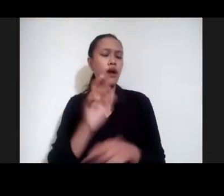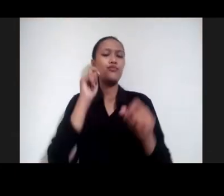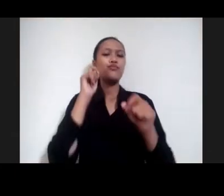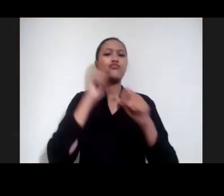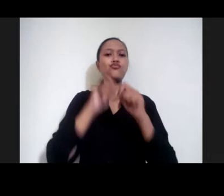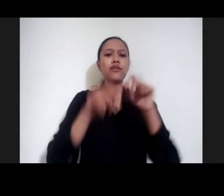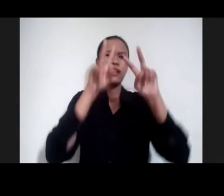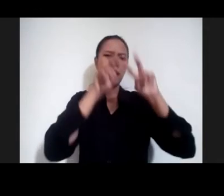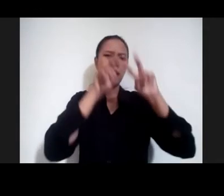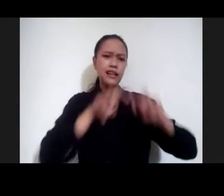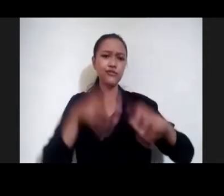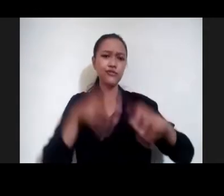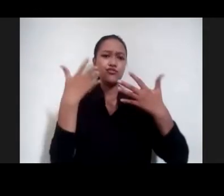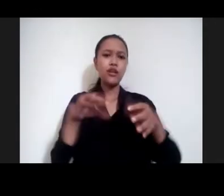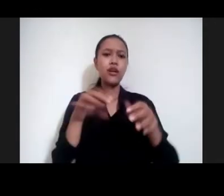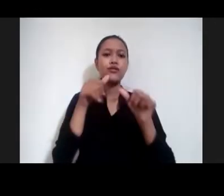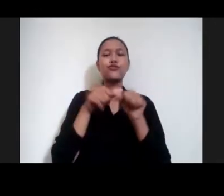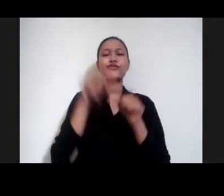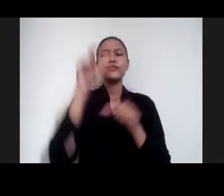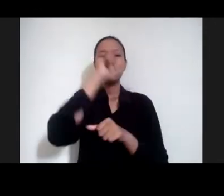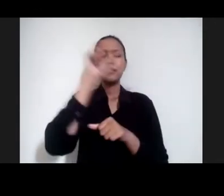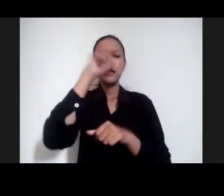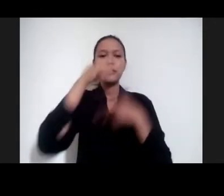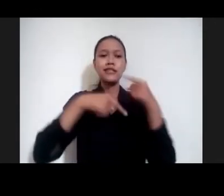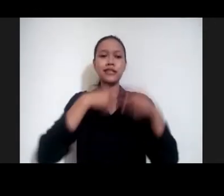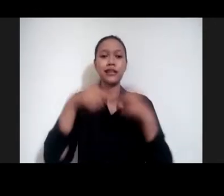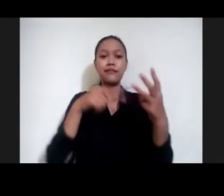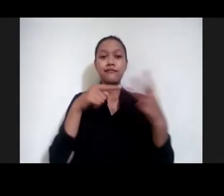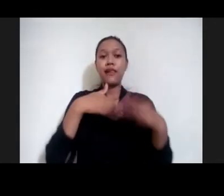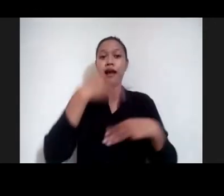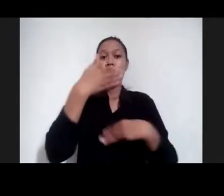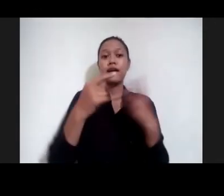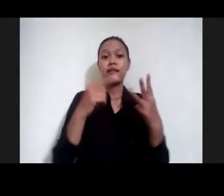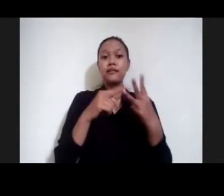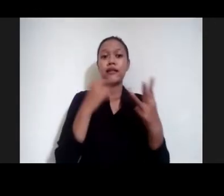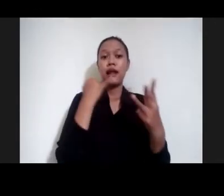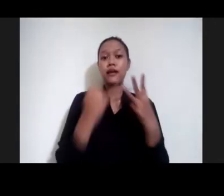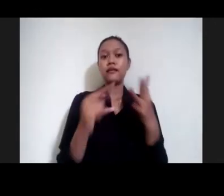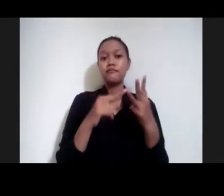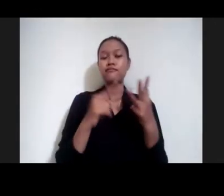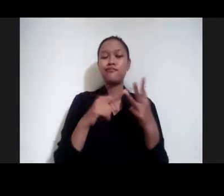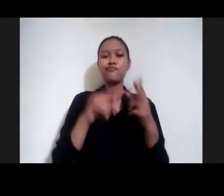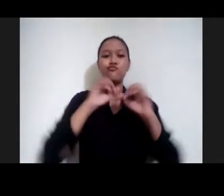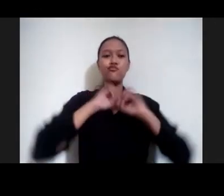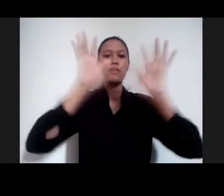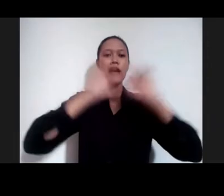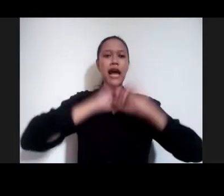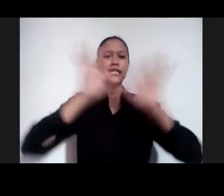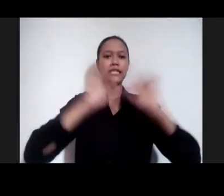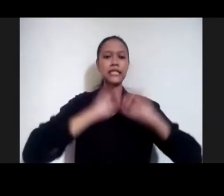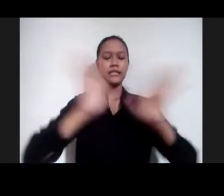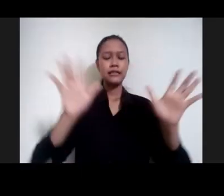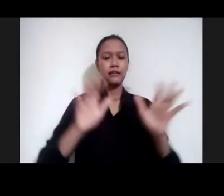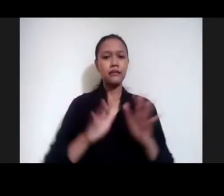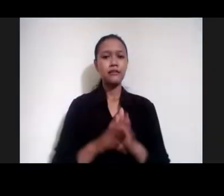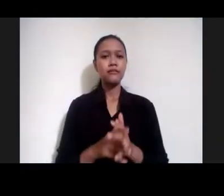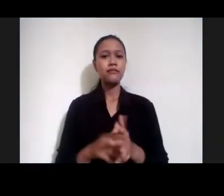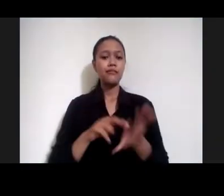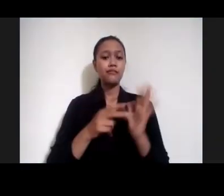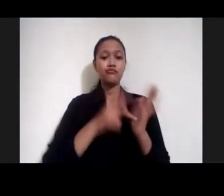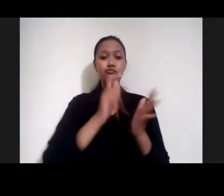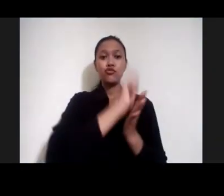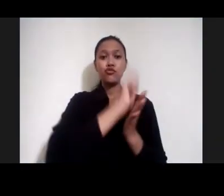Kemudian Sekaligus Mencari Cerita Yang Terakhir Adalah Publikasi Itu Berarti Kita Sudah Bikin Tulisan